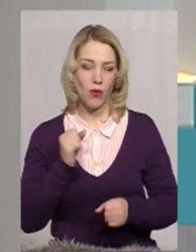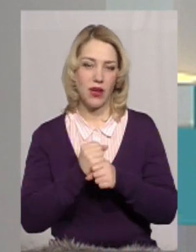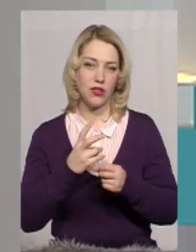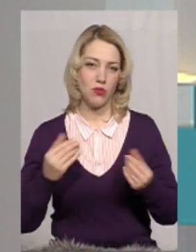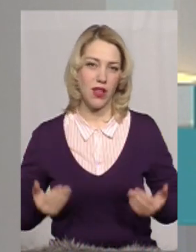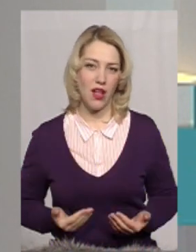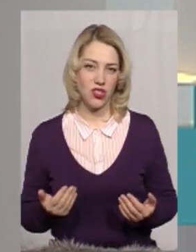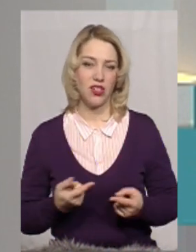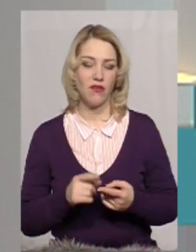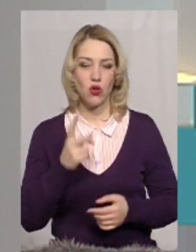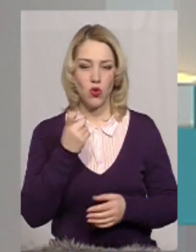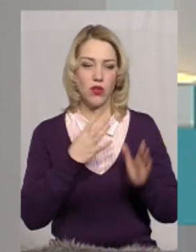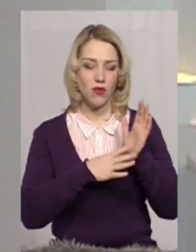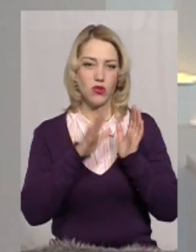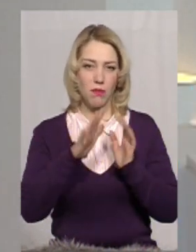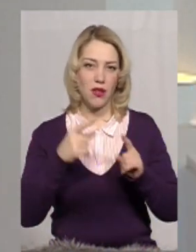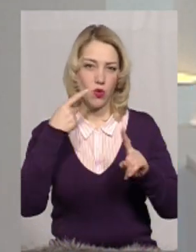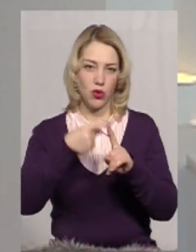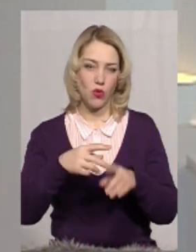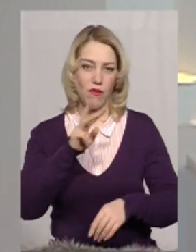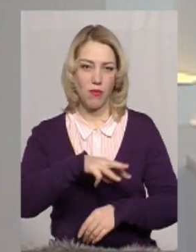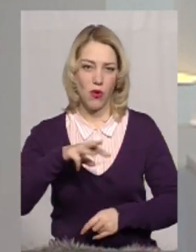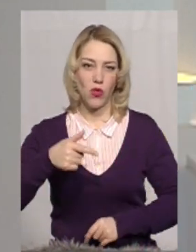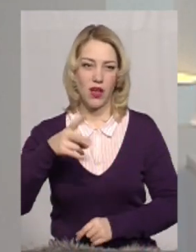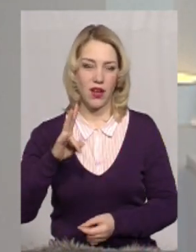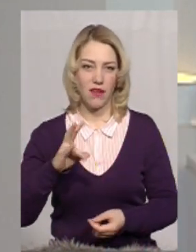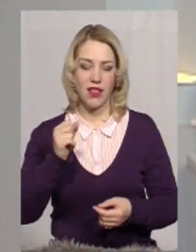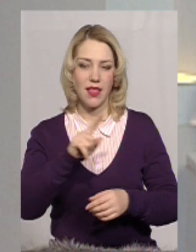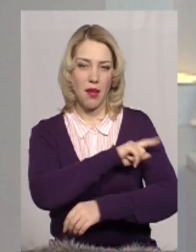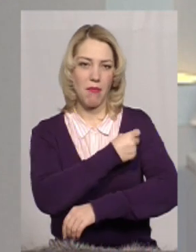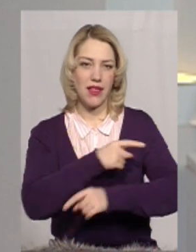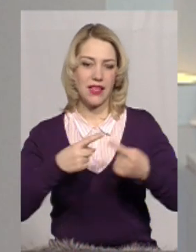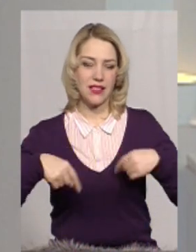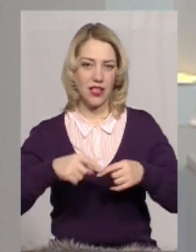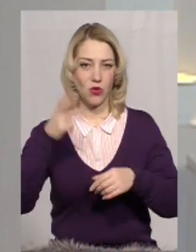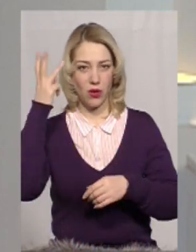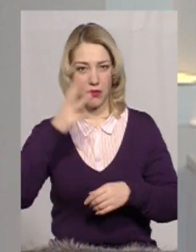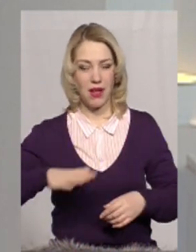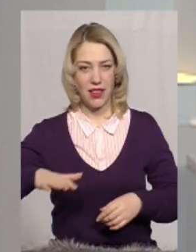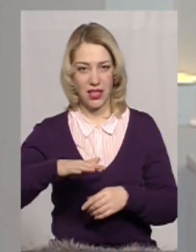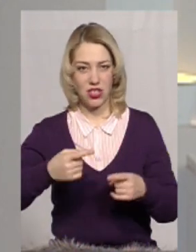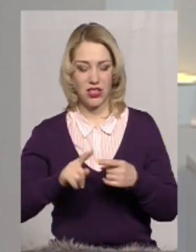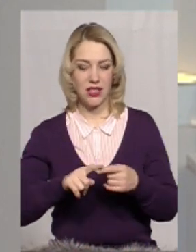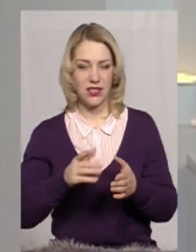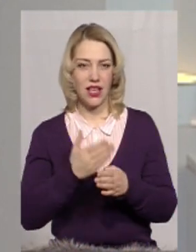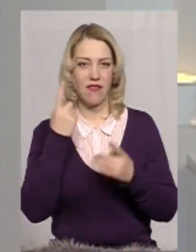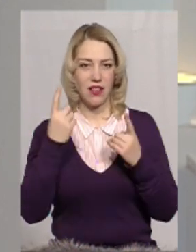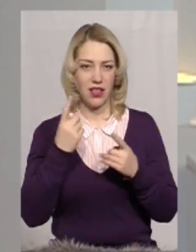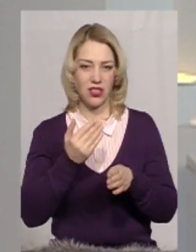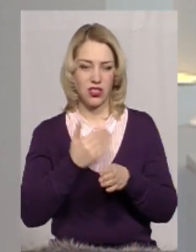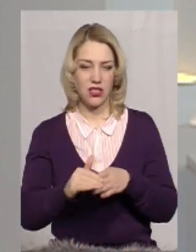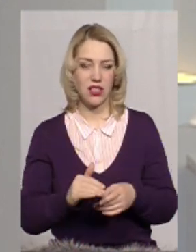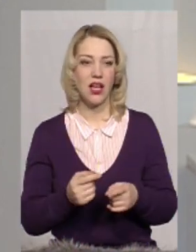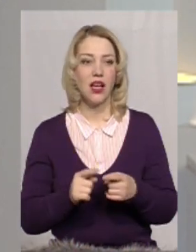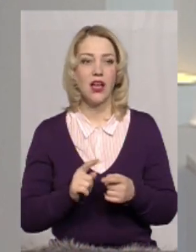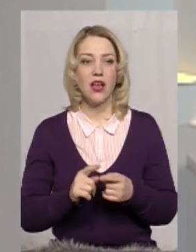додаткових мільйонів гривень на медицину Хмельниччини. Це левова частка капітальних